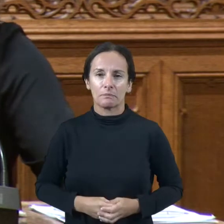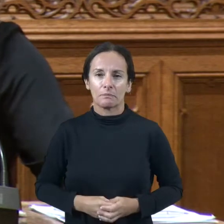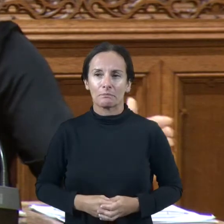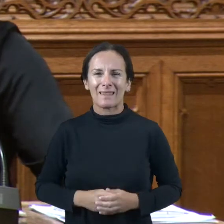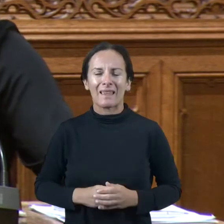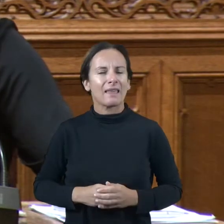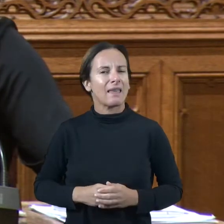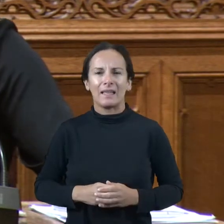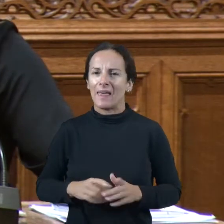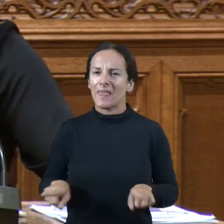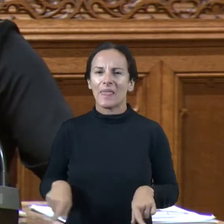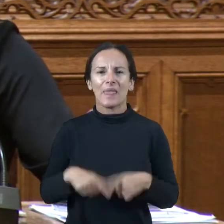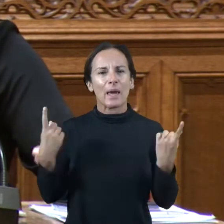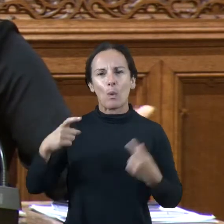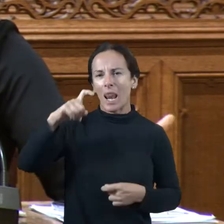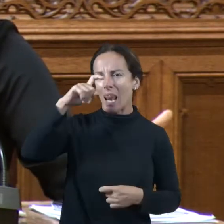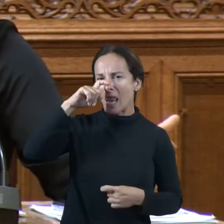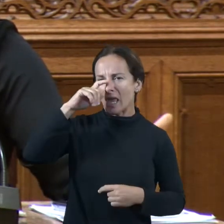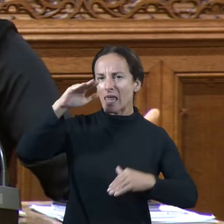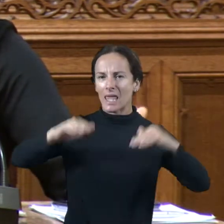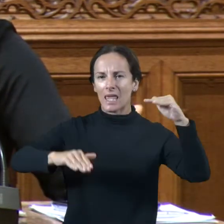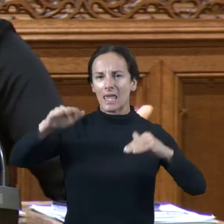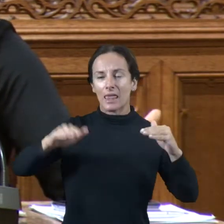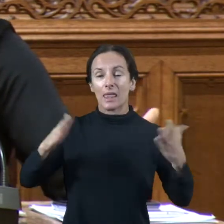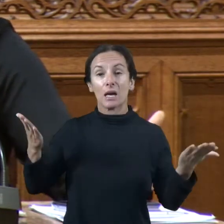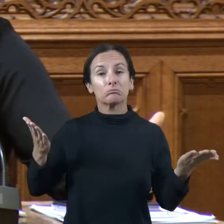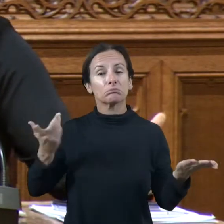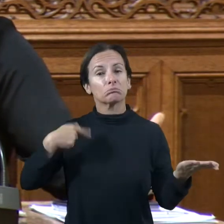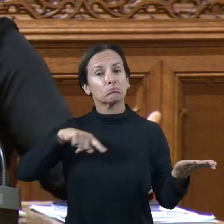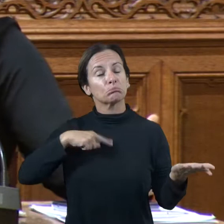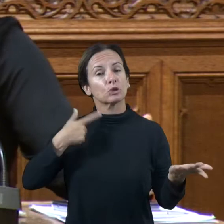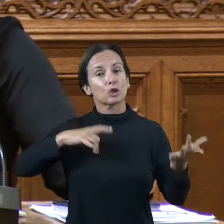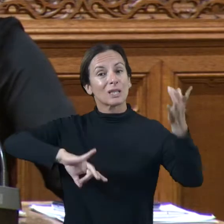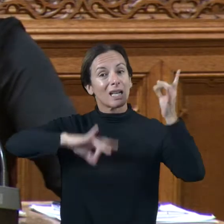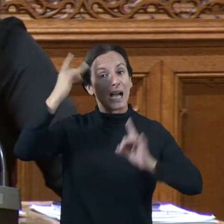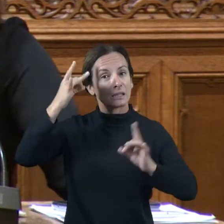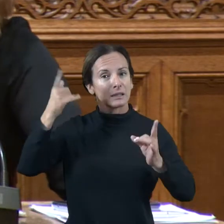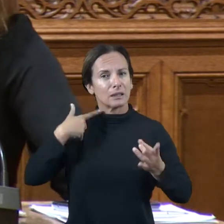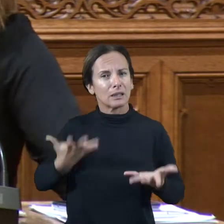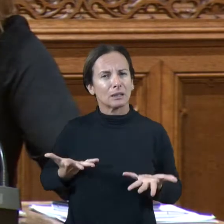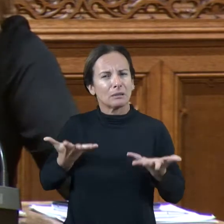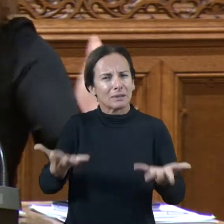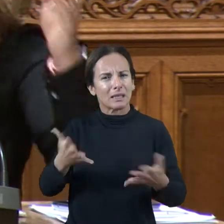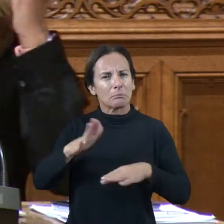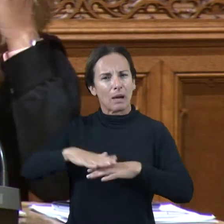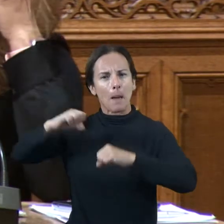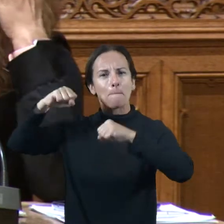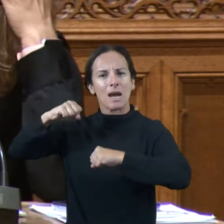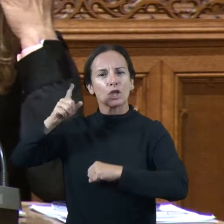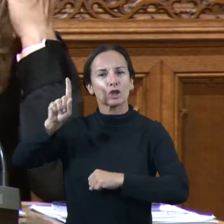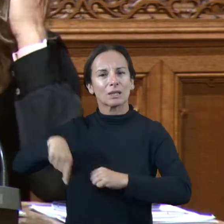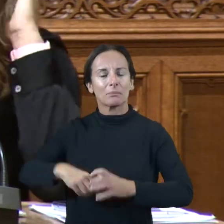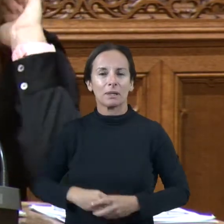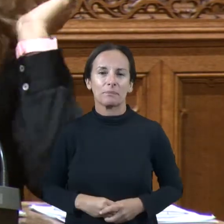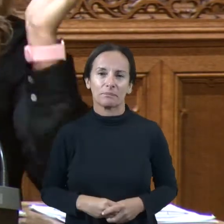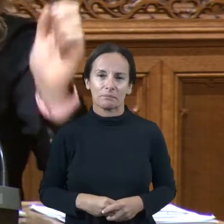Sigui quina sigui s'edat, és a dir, nosaltres feim activitat amb esport per a tothom també. Per tant, dins del marc normatiu,